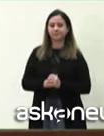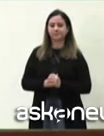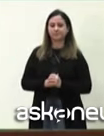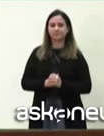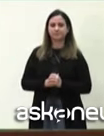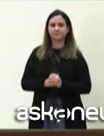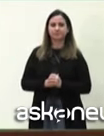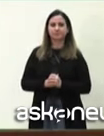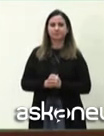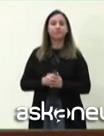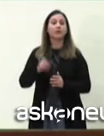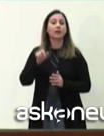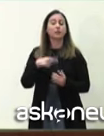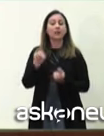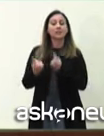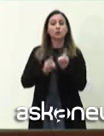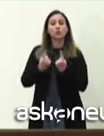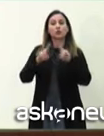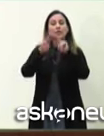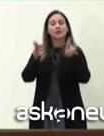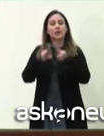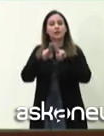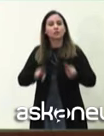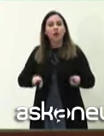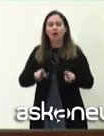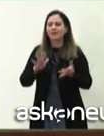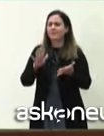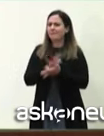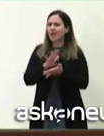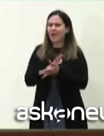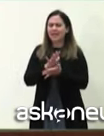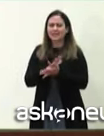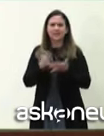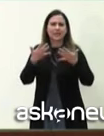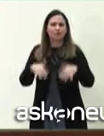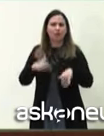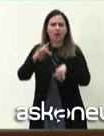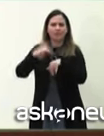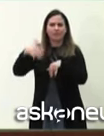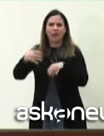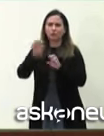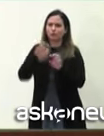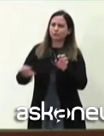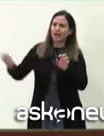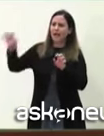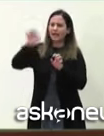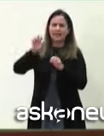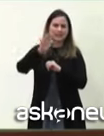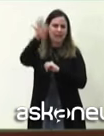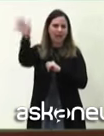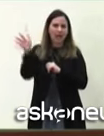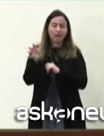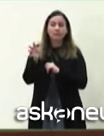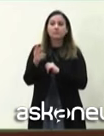supporto eventi internazionali, festività che si sono verificate in altri paesi e che mostrano laddove ci